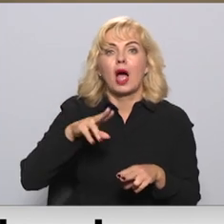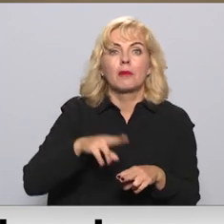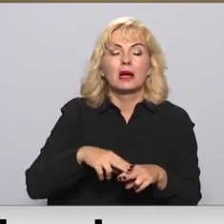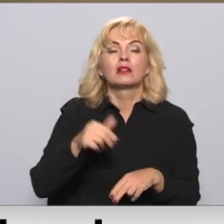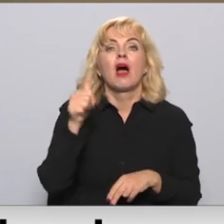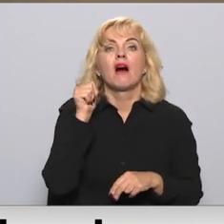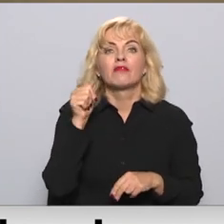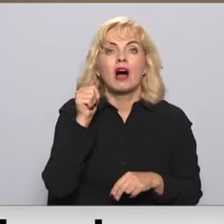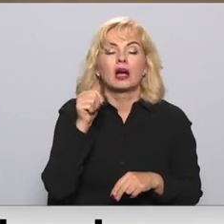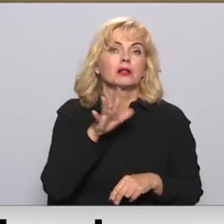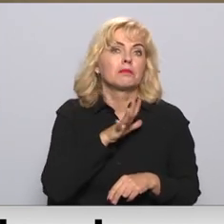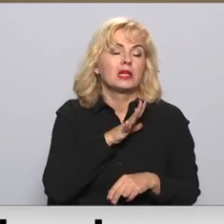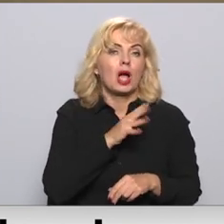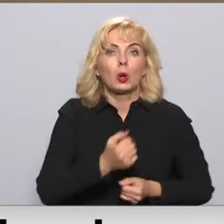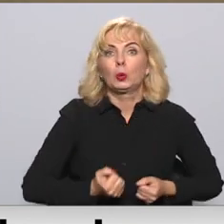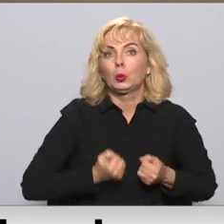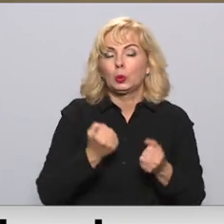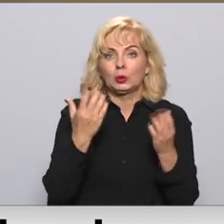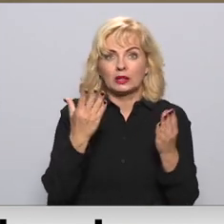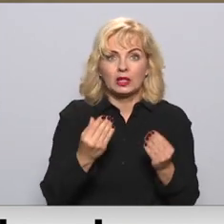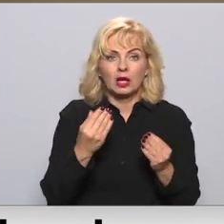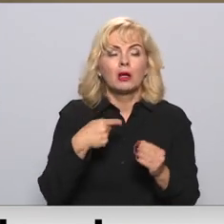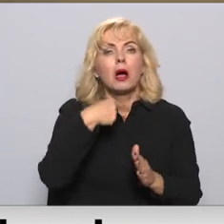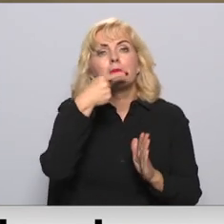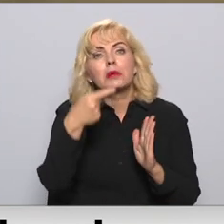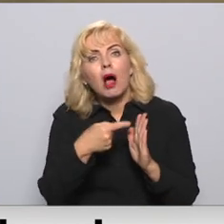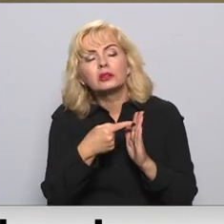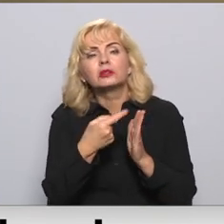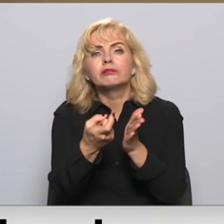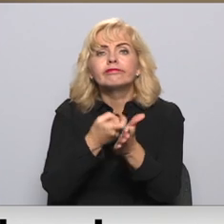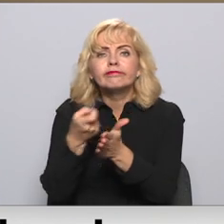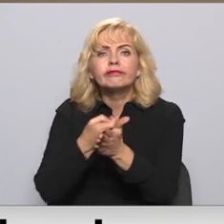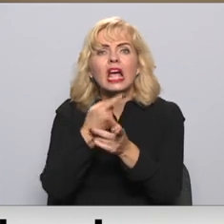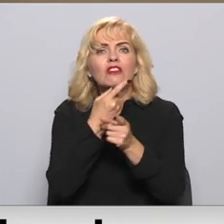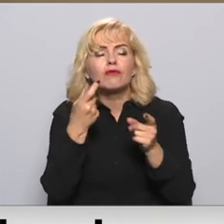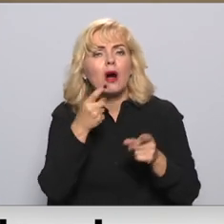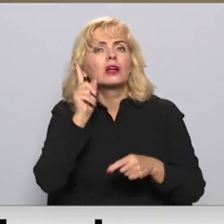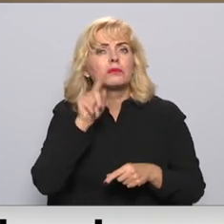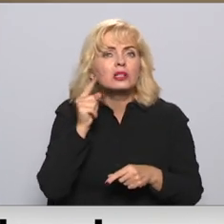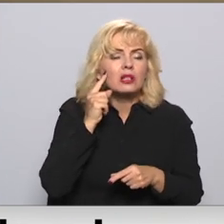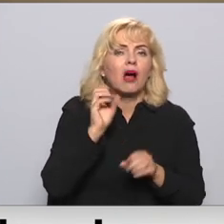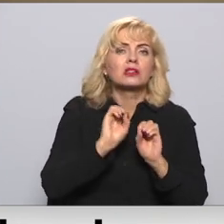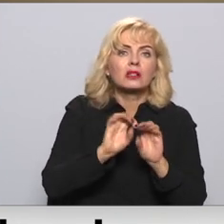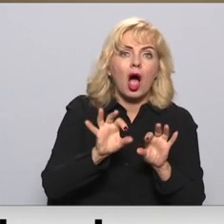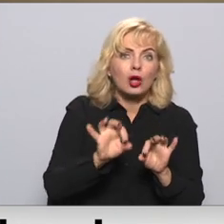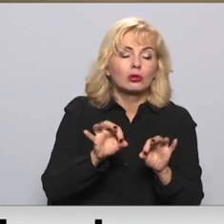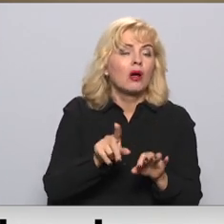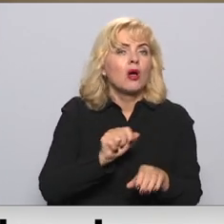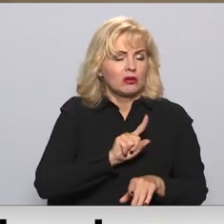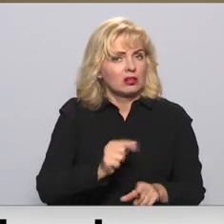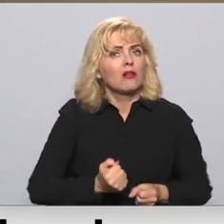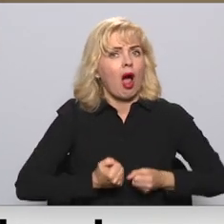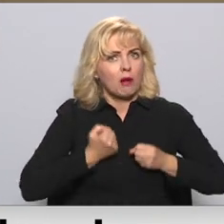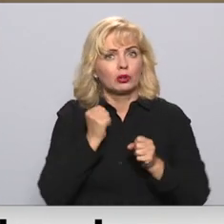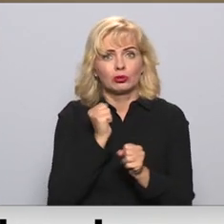no vakara arī bija tāda ļoti grūta diena, visi prasīja informāciju, visi gribēja kaut ko zināt, kaut ko skaidrot, bet tas apgrūtina